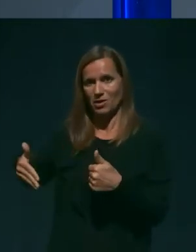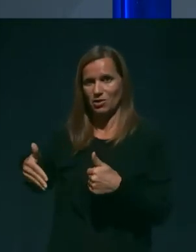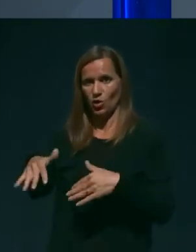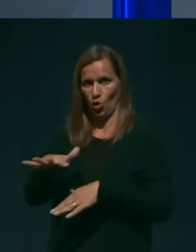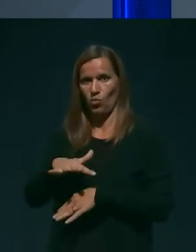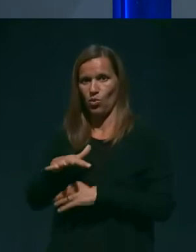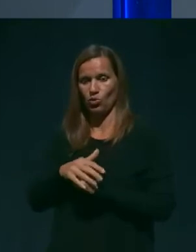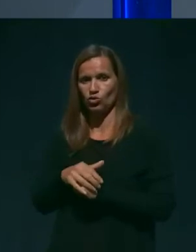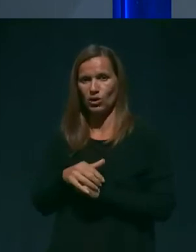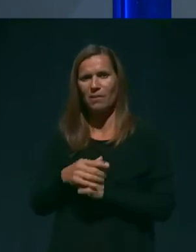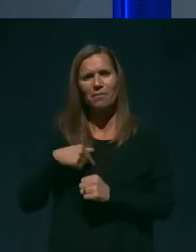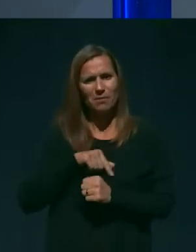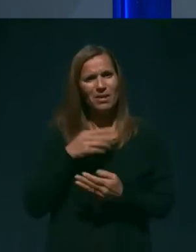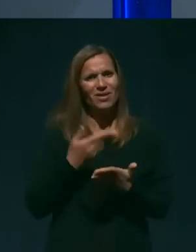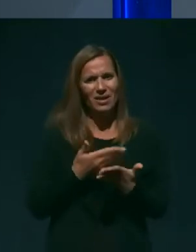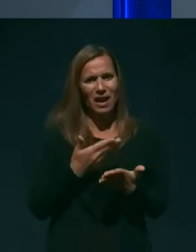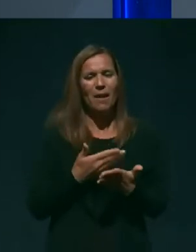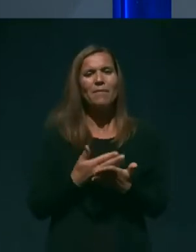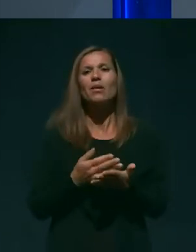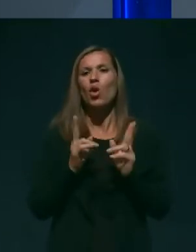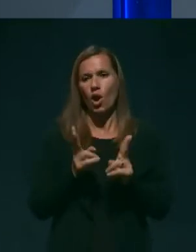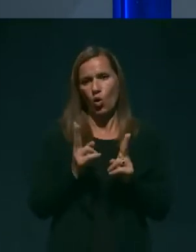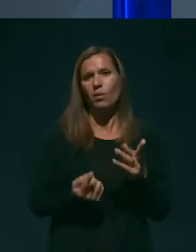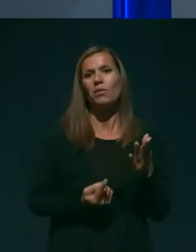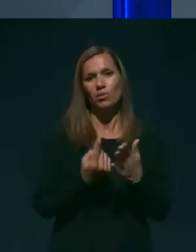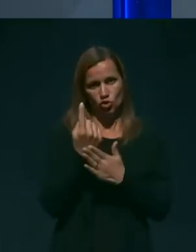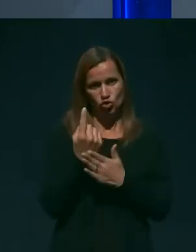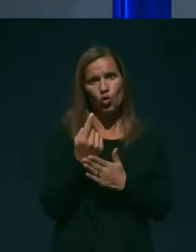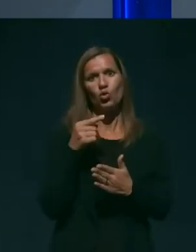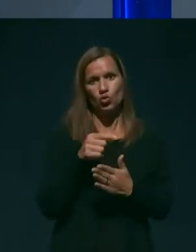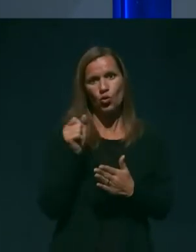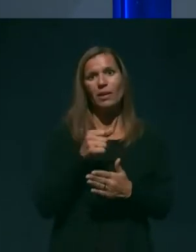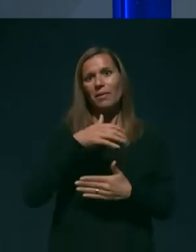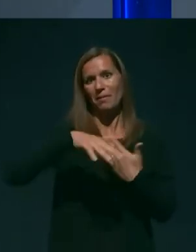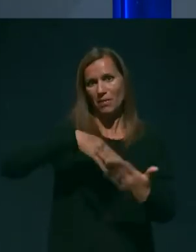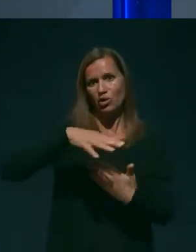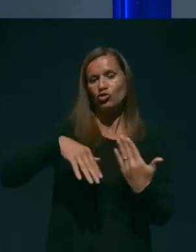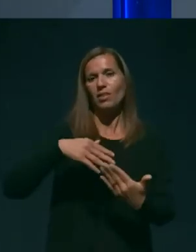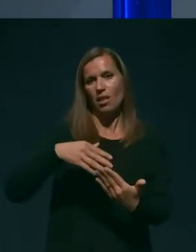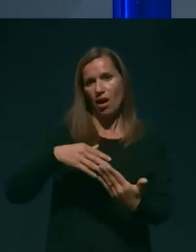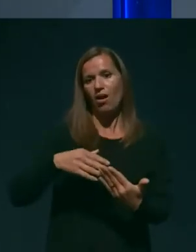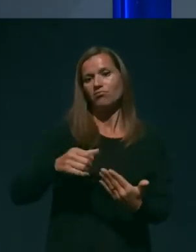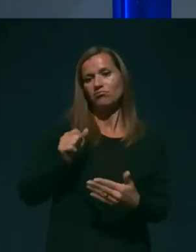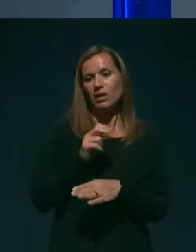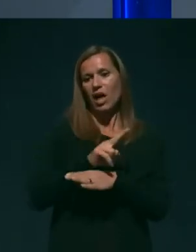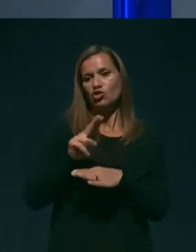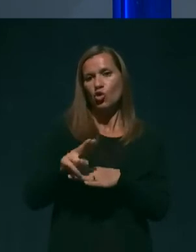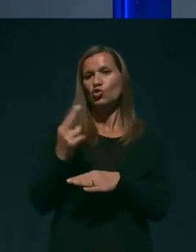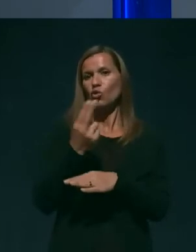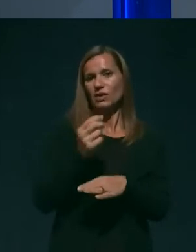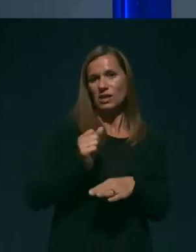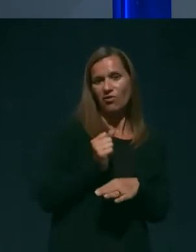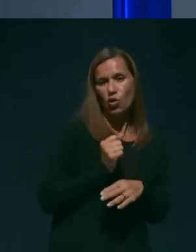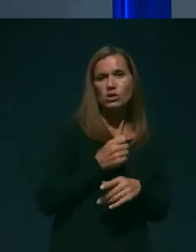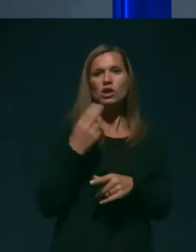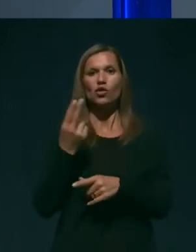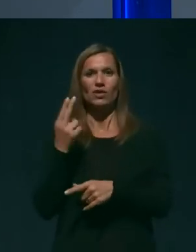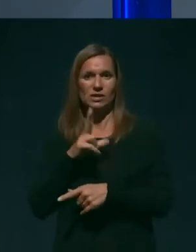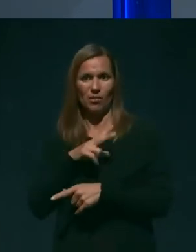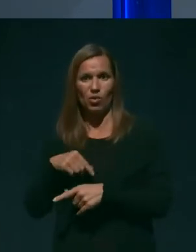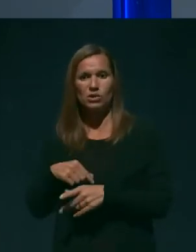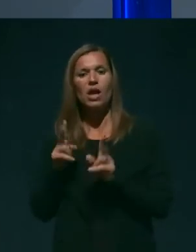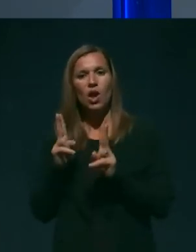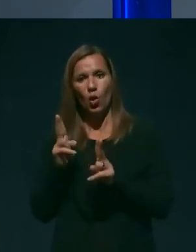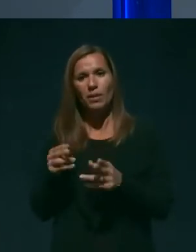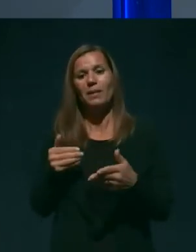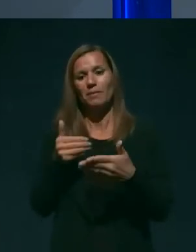verjamamo, da bi lahko prišlo tudi do tega, da bi mešana patrola slovenske vojske in slovenske policije, bila tudi prisotna više na